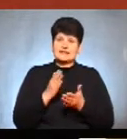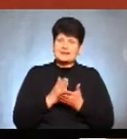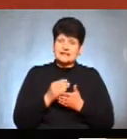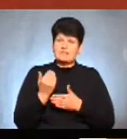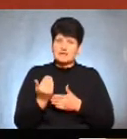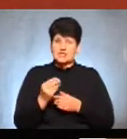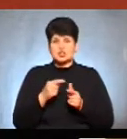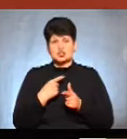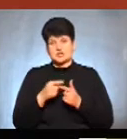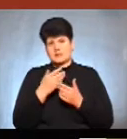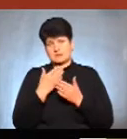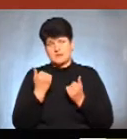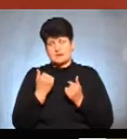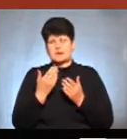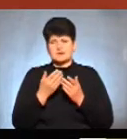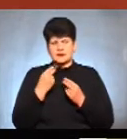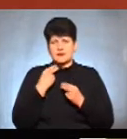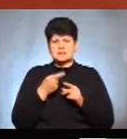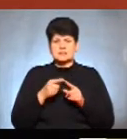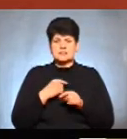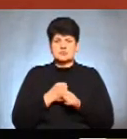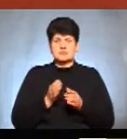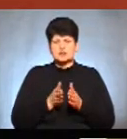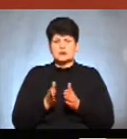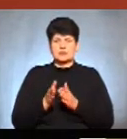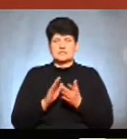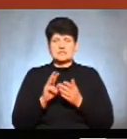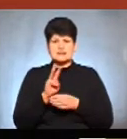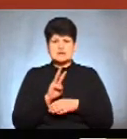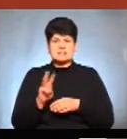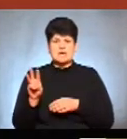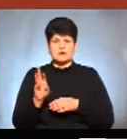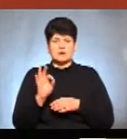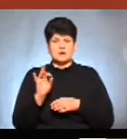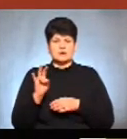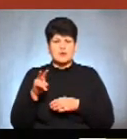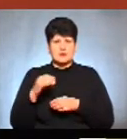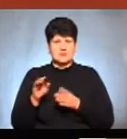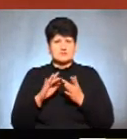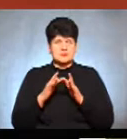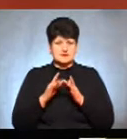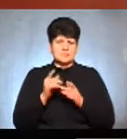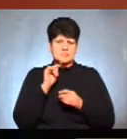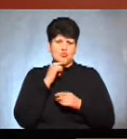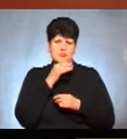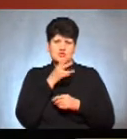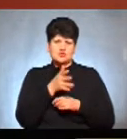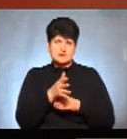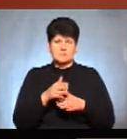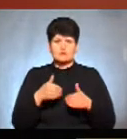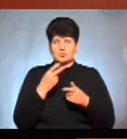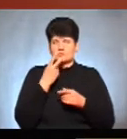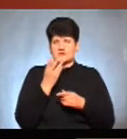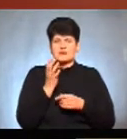чи немає. Але найкраще це зробити дійсно шляхом сайту, тобто на сайті через онлайн-сервіс, для того, щоб зекономити час. Пропоную